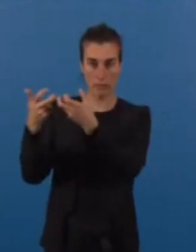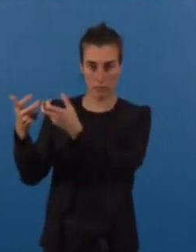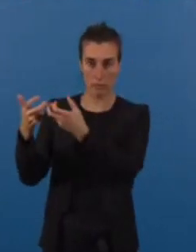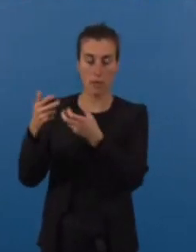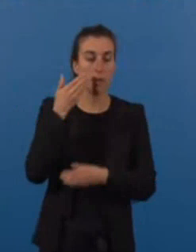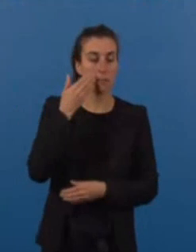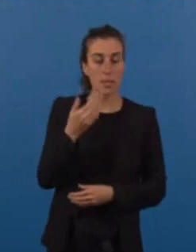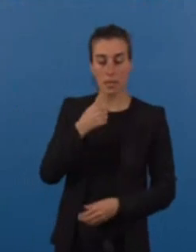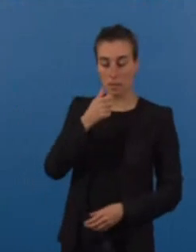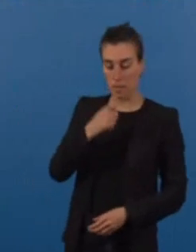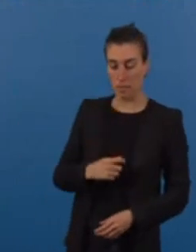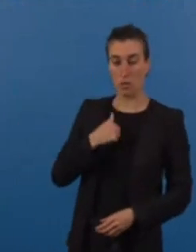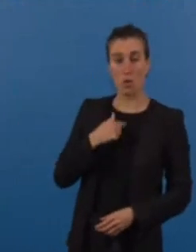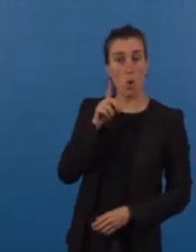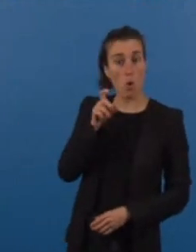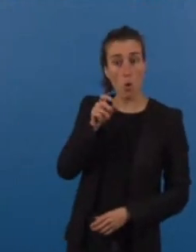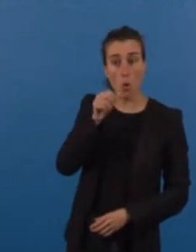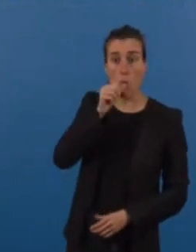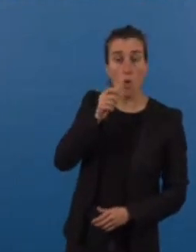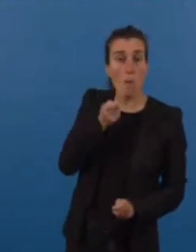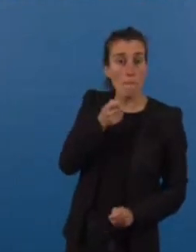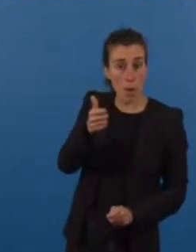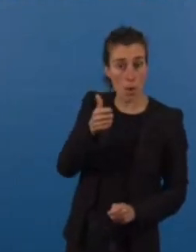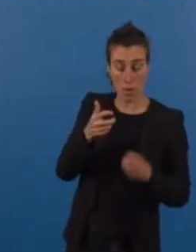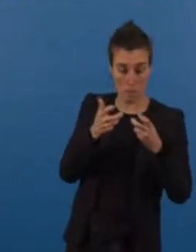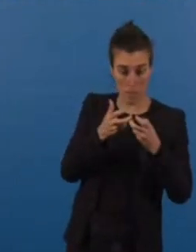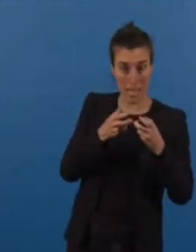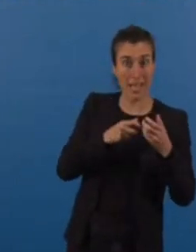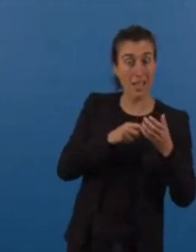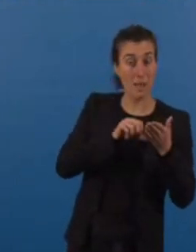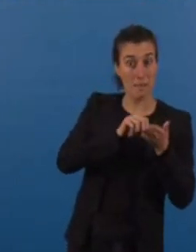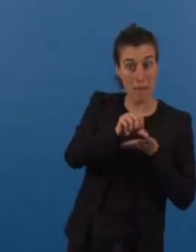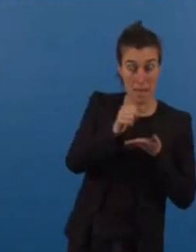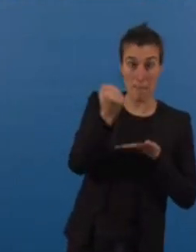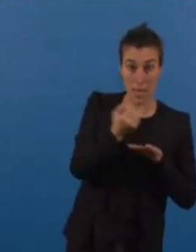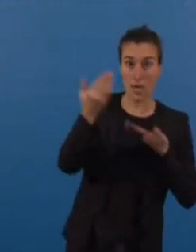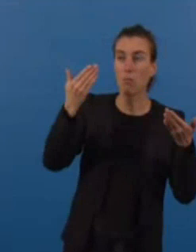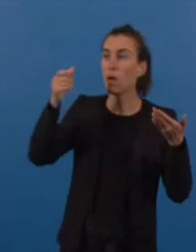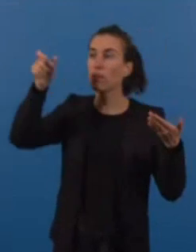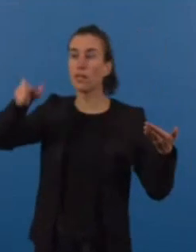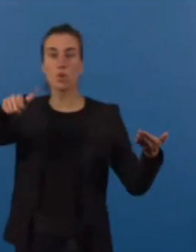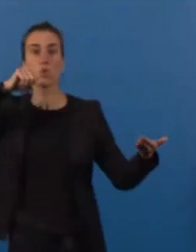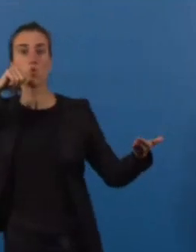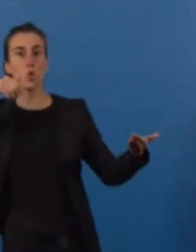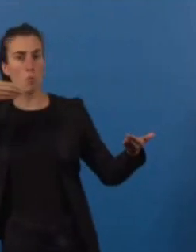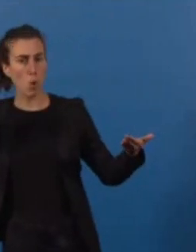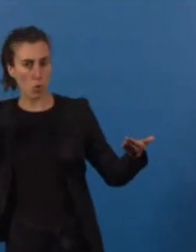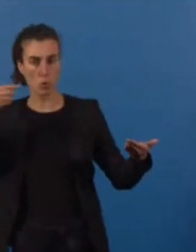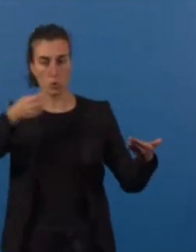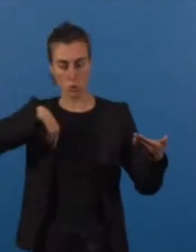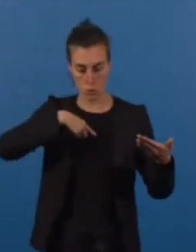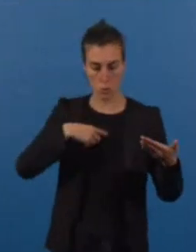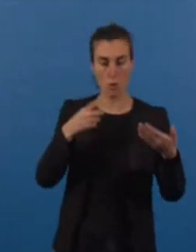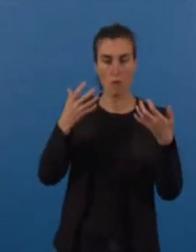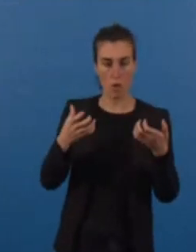consommateur d'eau voit son prix au mètre cube être plus élevé qu'un grand consommateur. Nous vous proposons donc de diminuer le poids de la part fixe dans